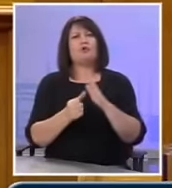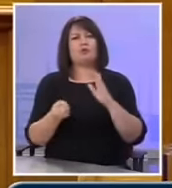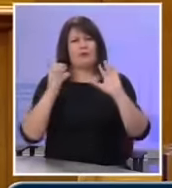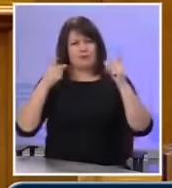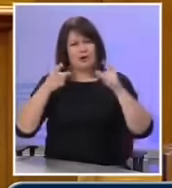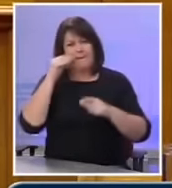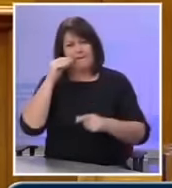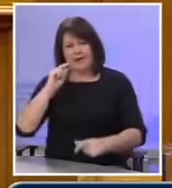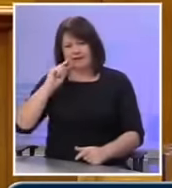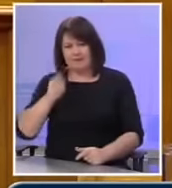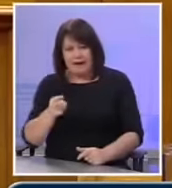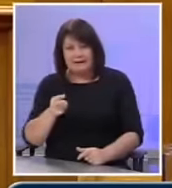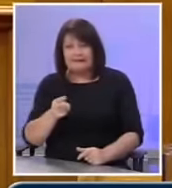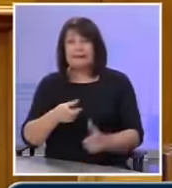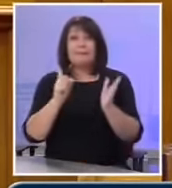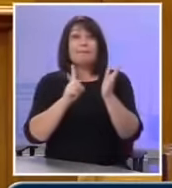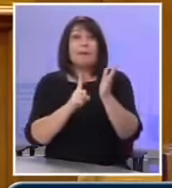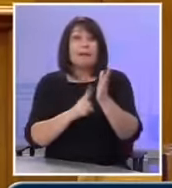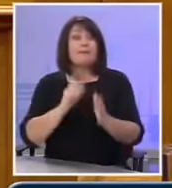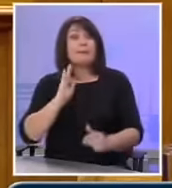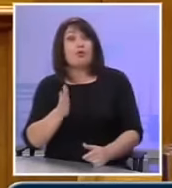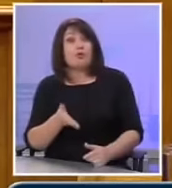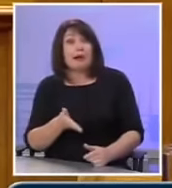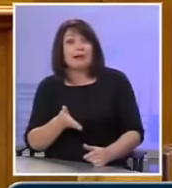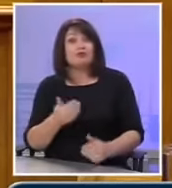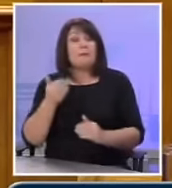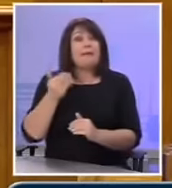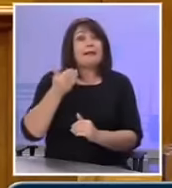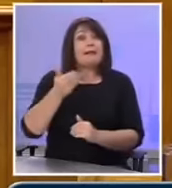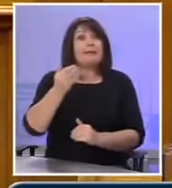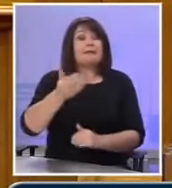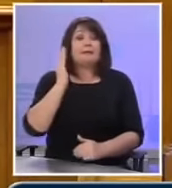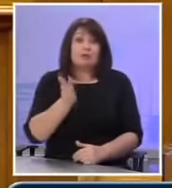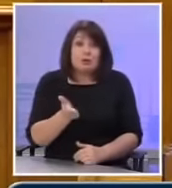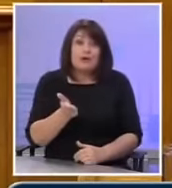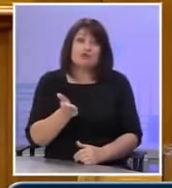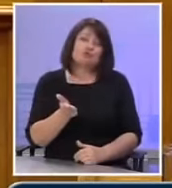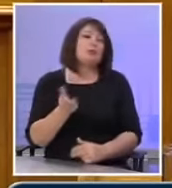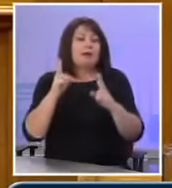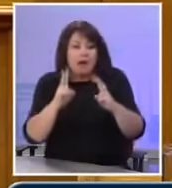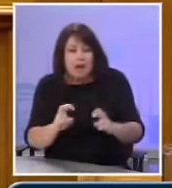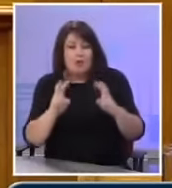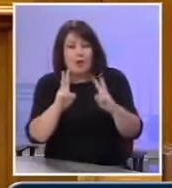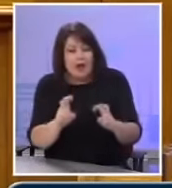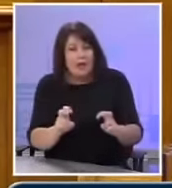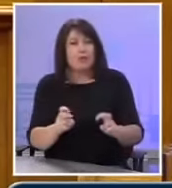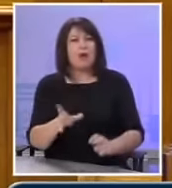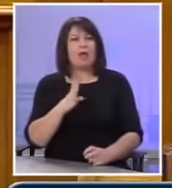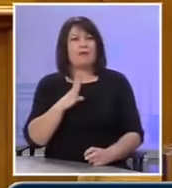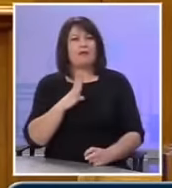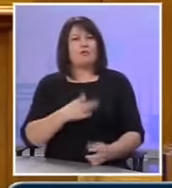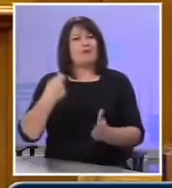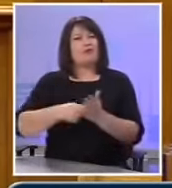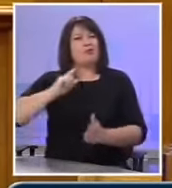ότι πρέπει να μπορέσουμε εκ των υστέρων να ενέχουμε ανθρώπους που έχουν κάνει